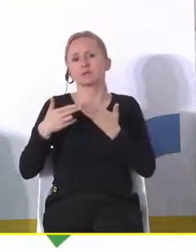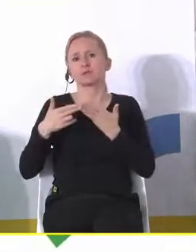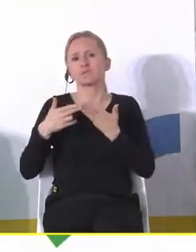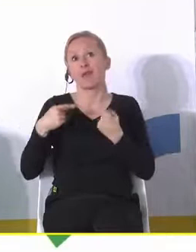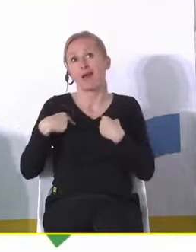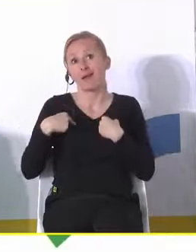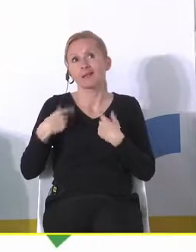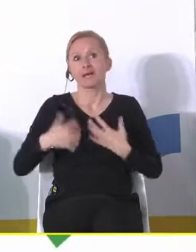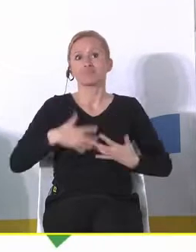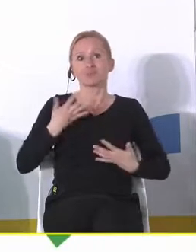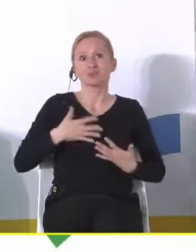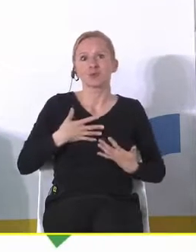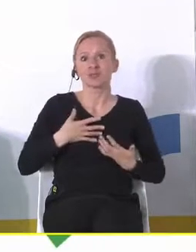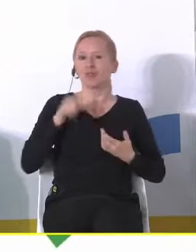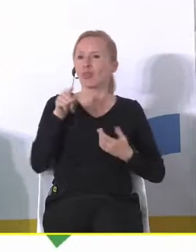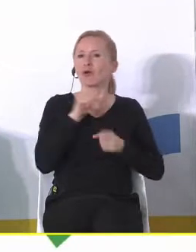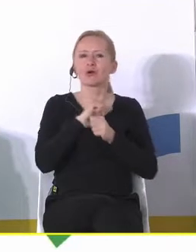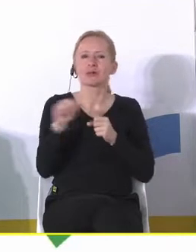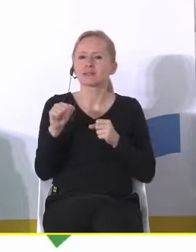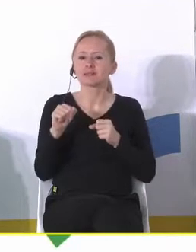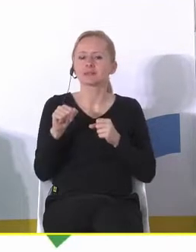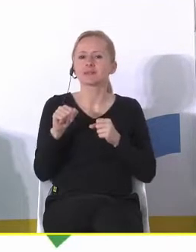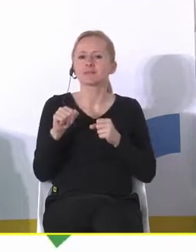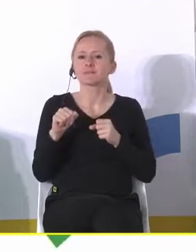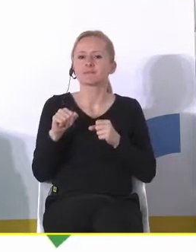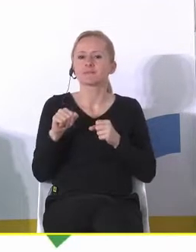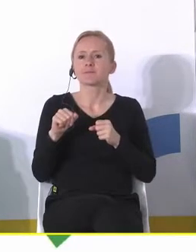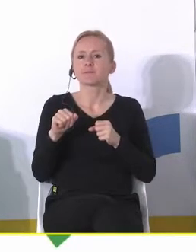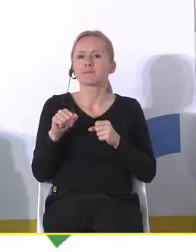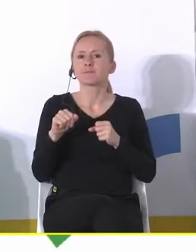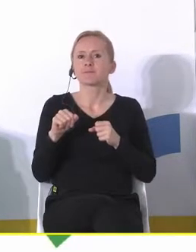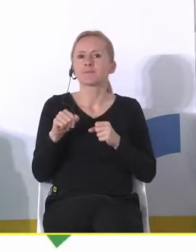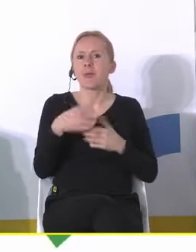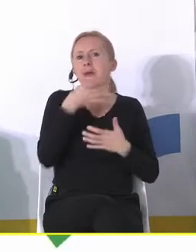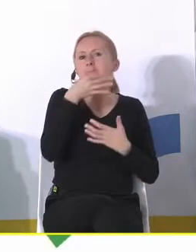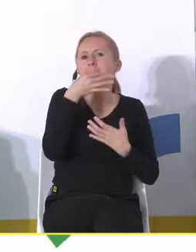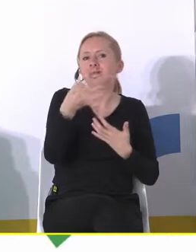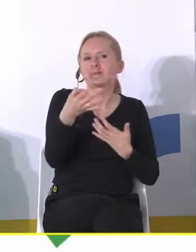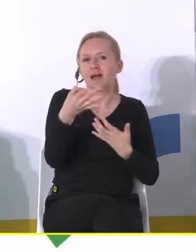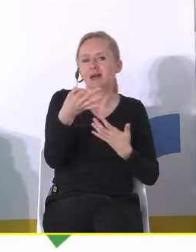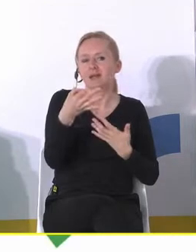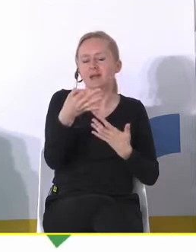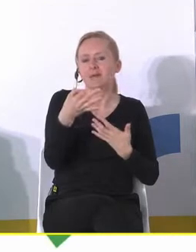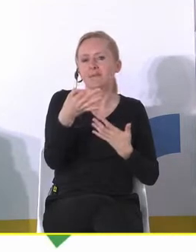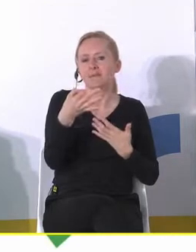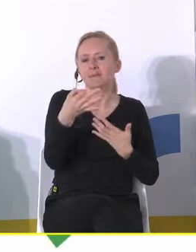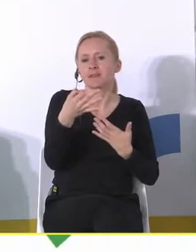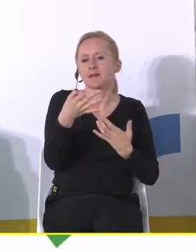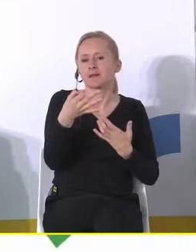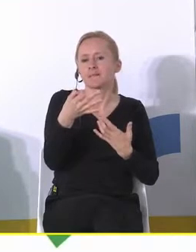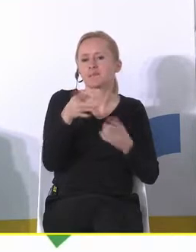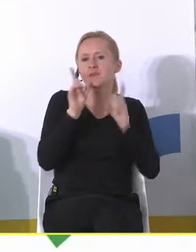Natomiast mam wrażenie, że to jest jakby pytanie, które pojawia się właściwie